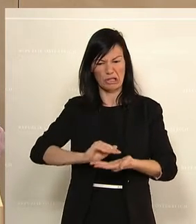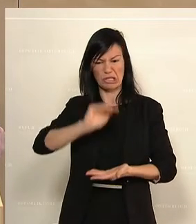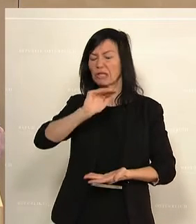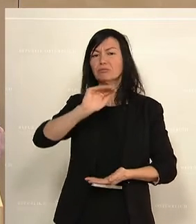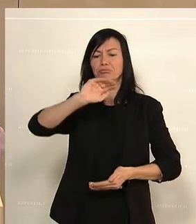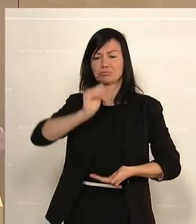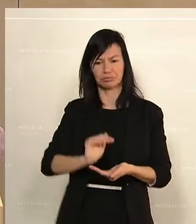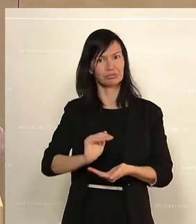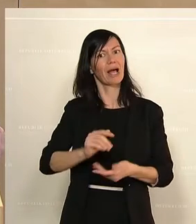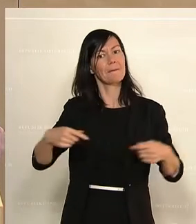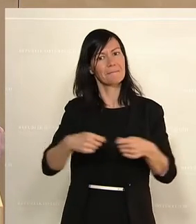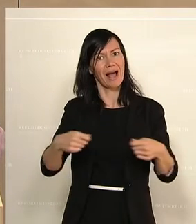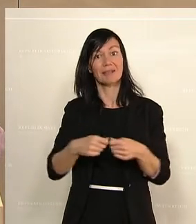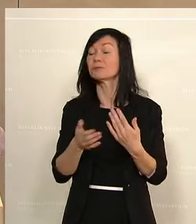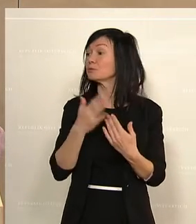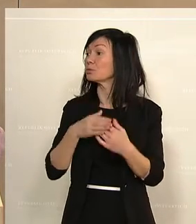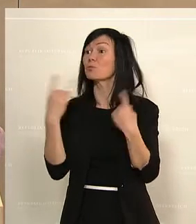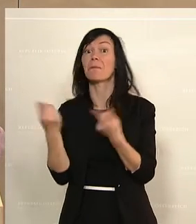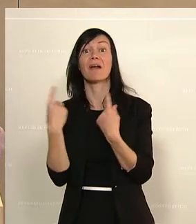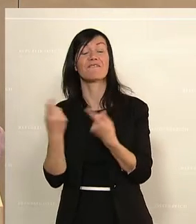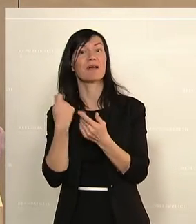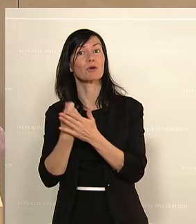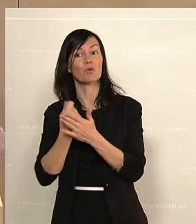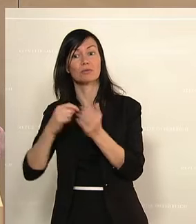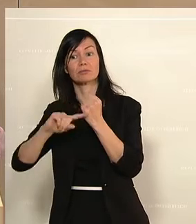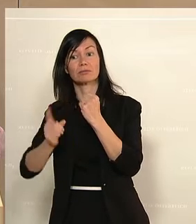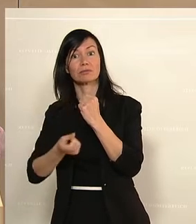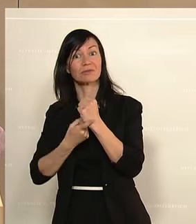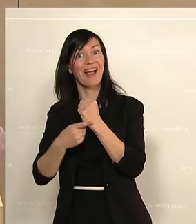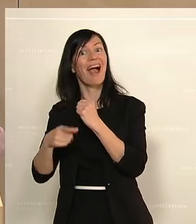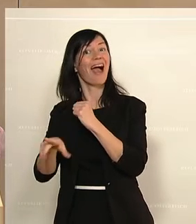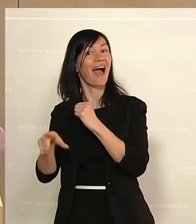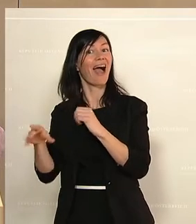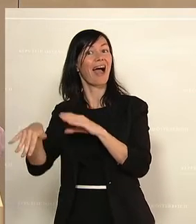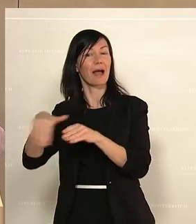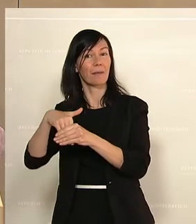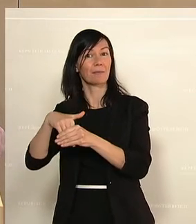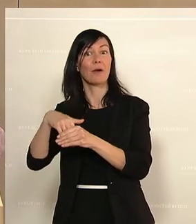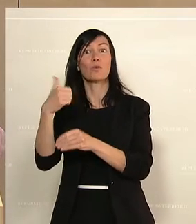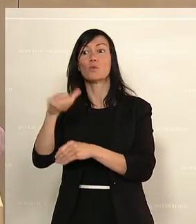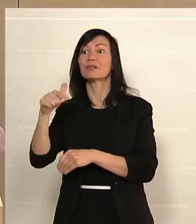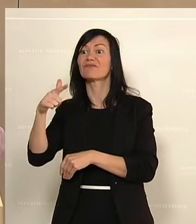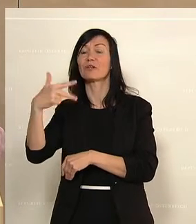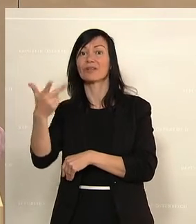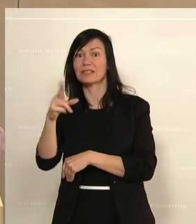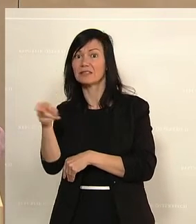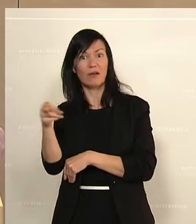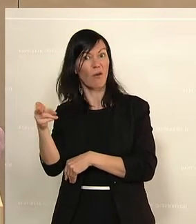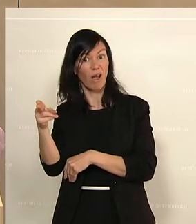Werbungskostenpauschales für Arbeitnehmer von 132 Euro auf 300 Euro gefordert.